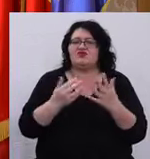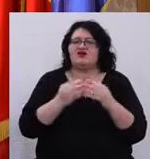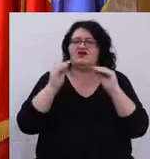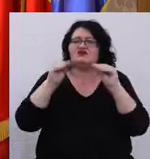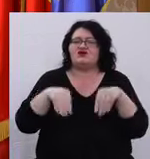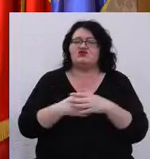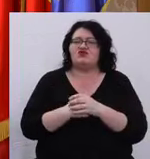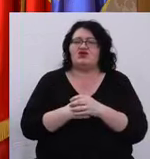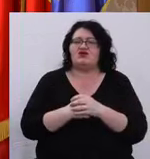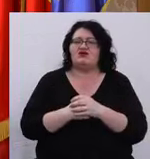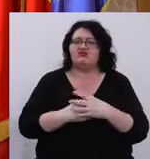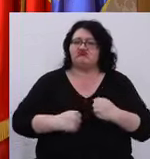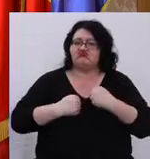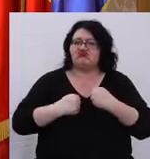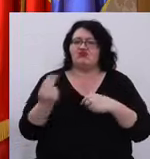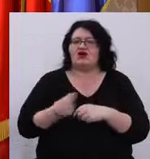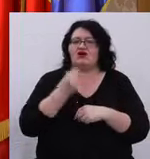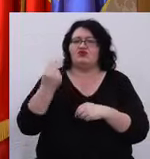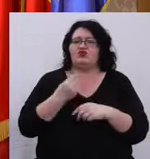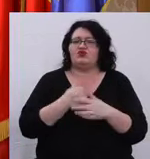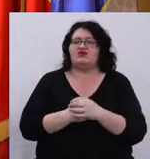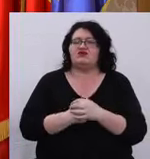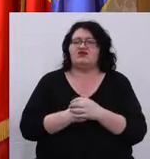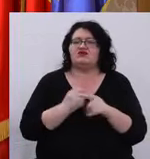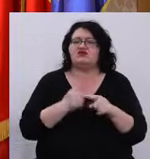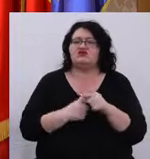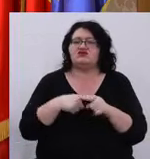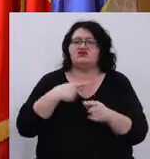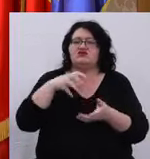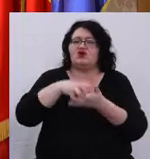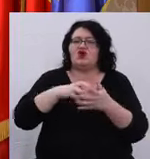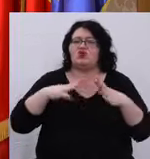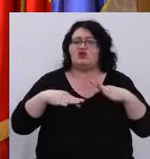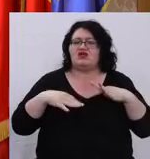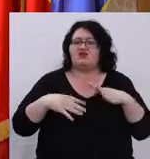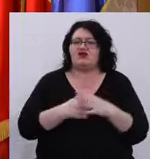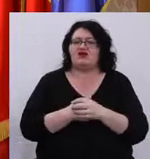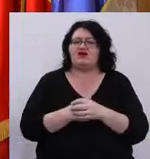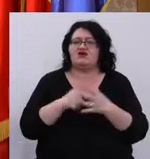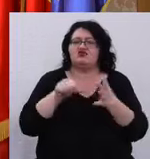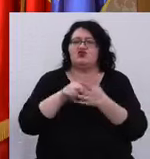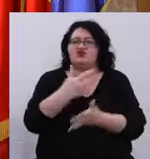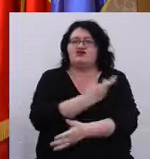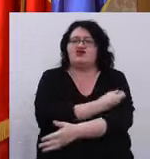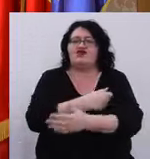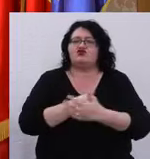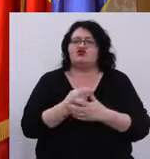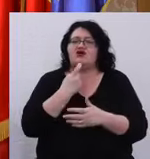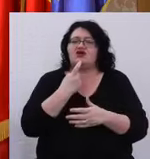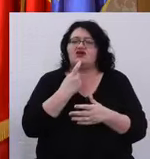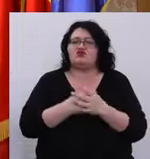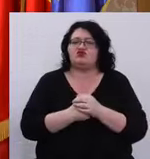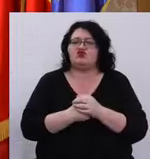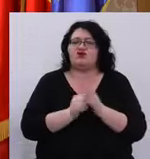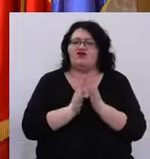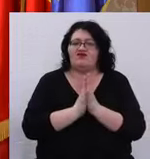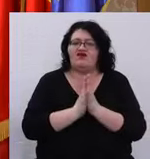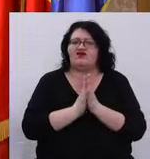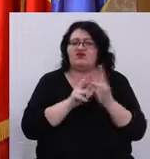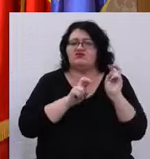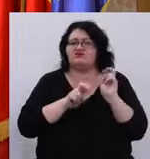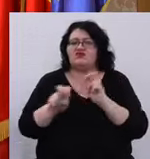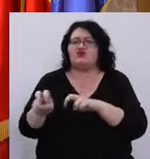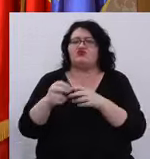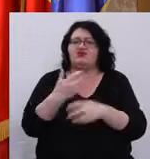atingă o imunitate de turmă și sunt locuri libere în centrile de vaccinare, Timișoara, deci vă rog frumos să